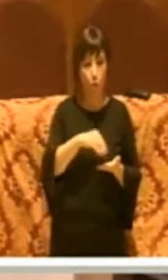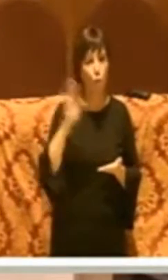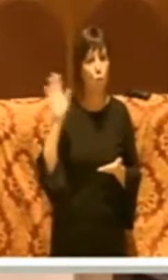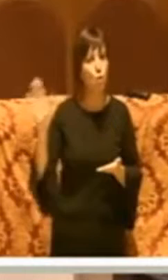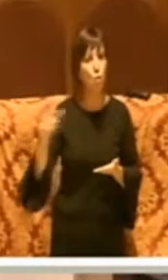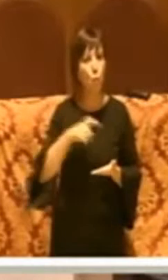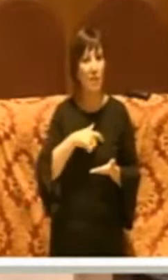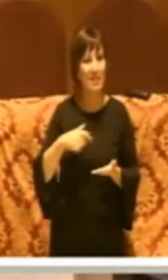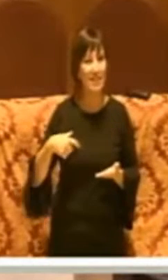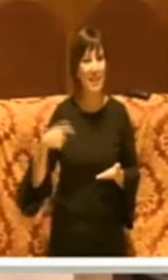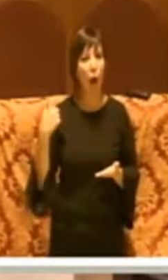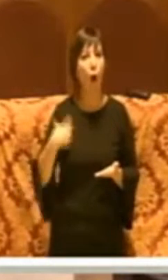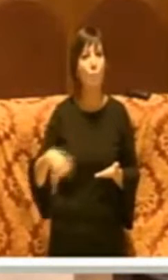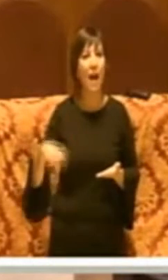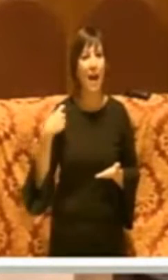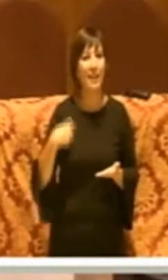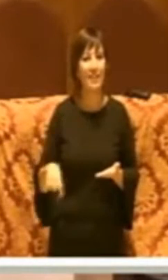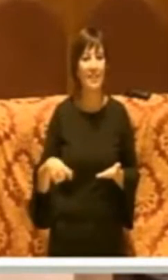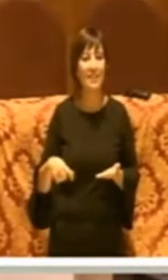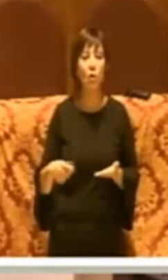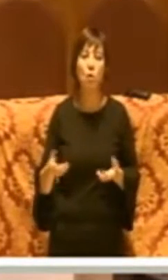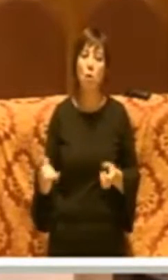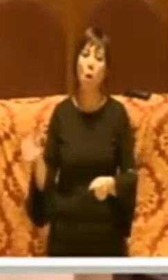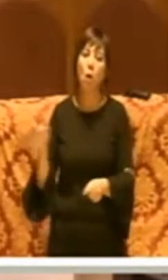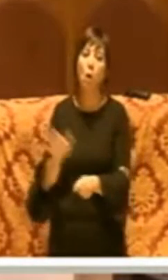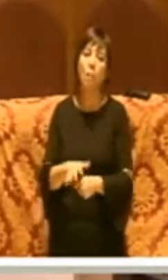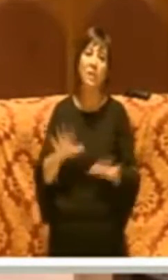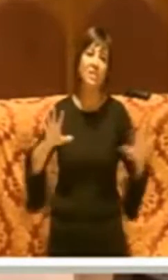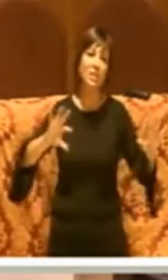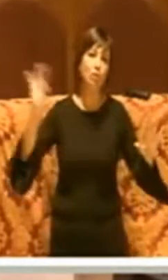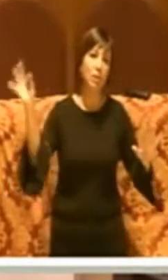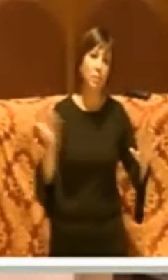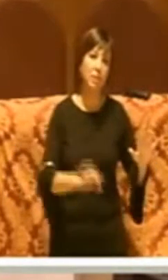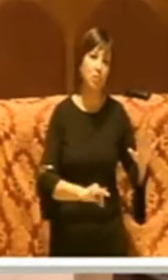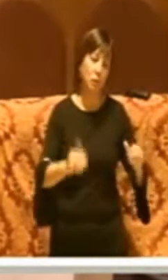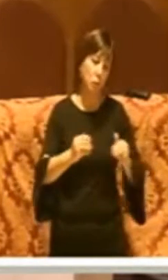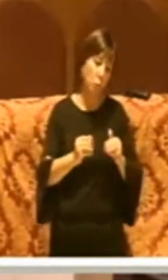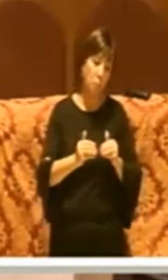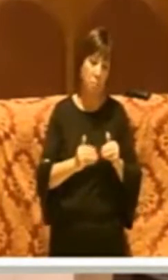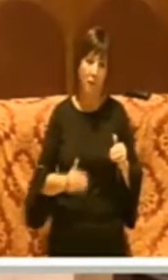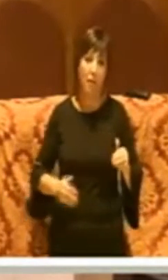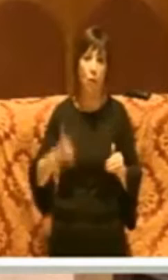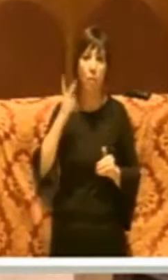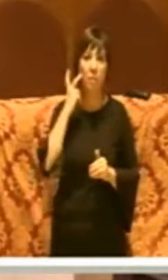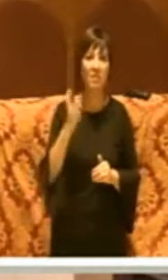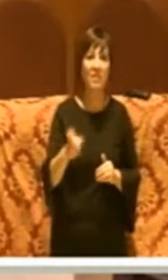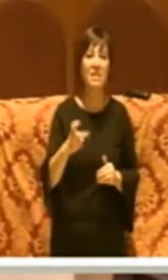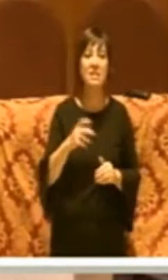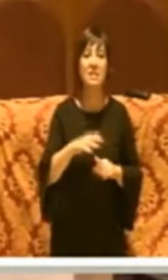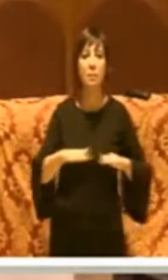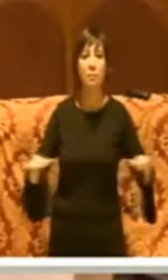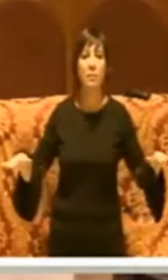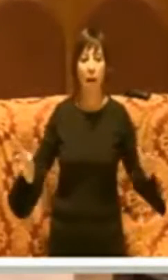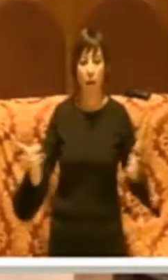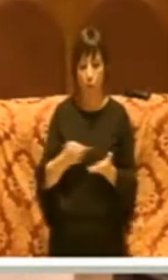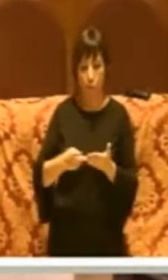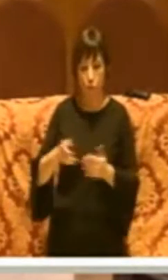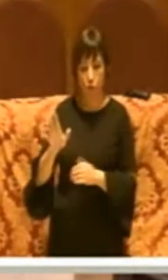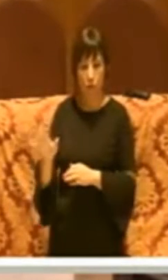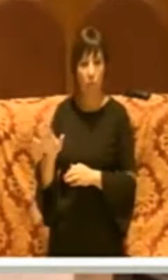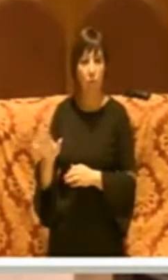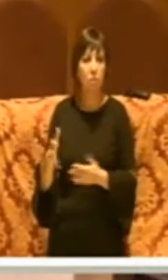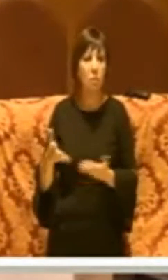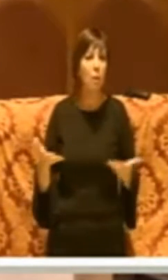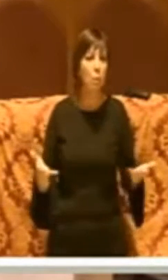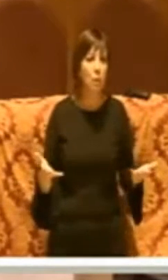Marino aveva ricoperto poco meno del 10% delle strade previste nel piano stesso e che